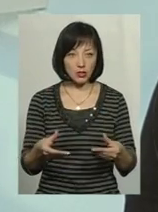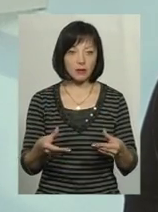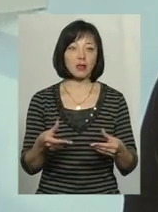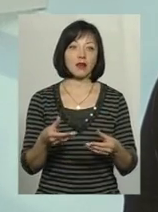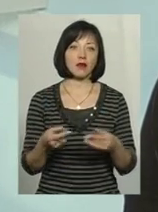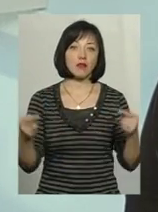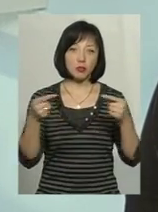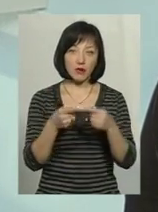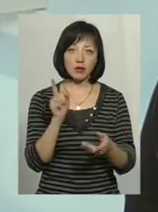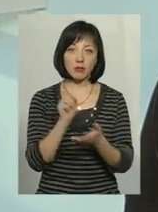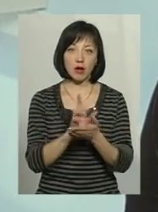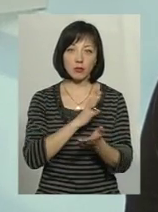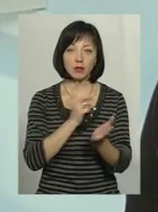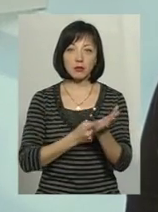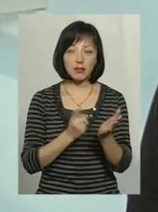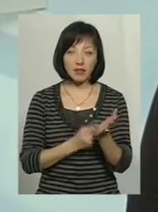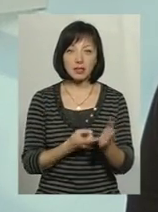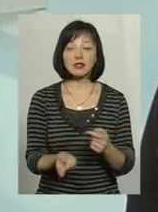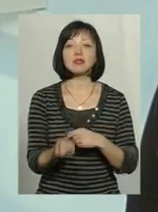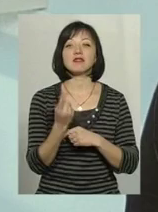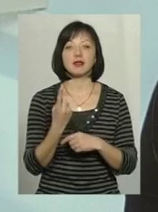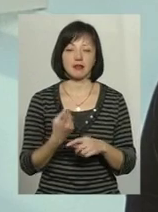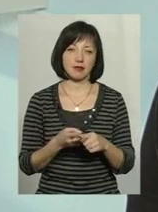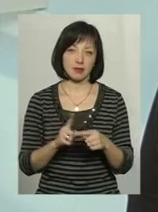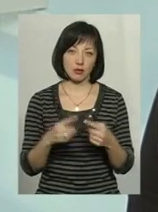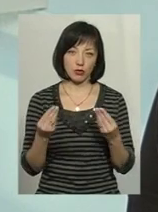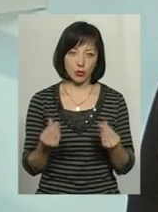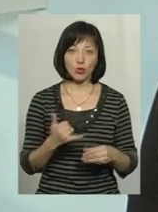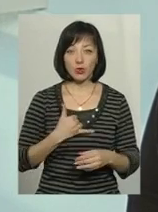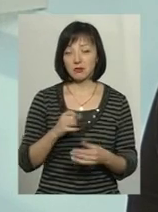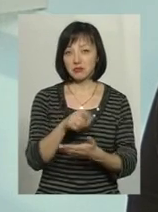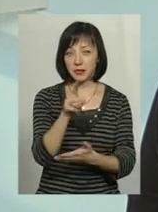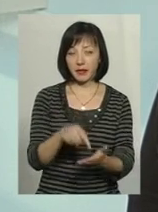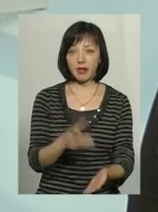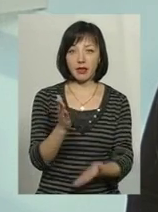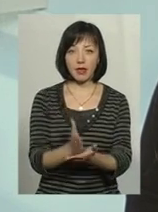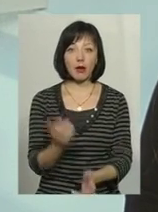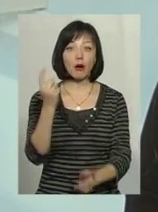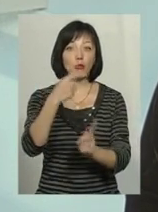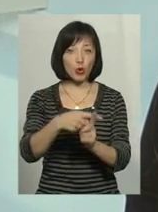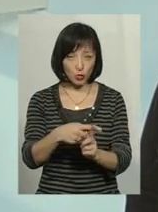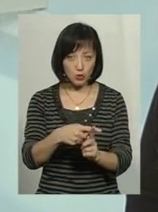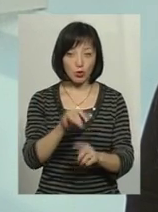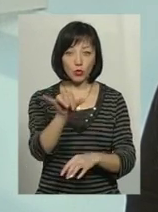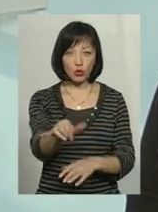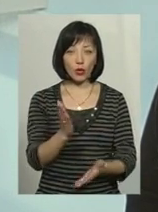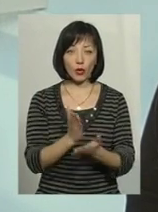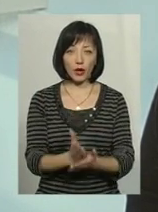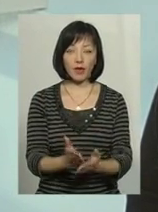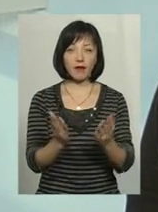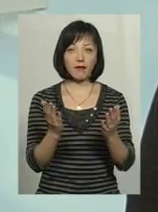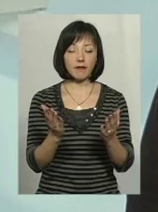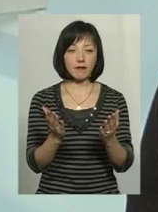відповідно, має бути підтвердження тому, де вона взялася. Тому в нас є запитання, і плюс в нього є досить